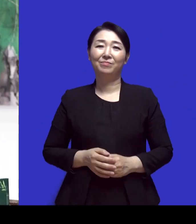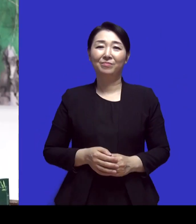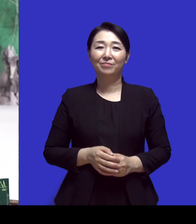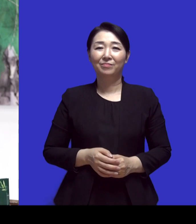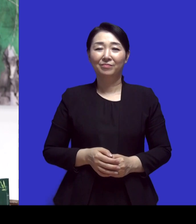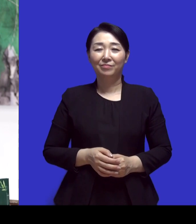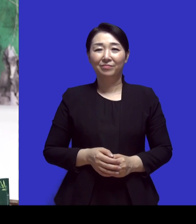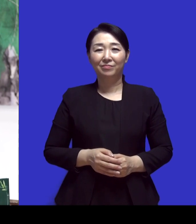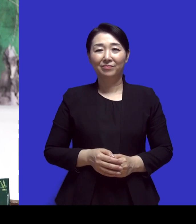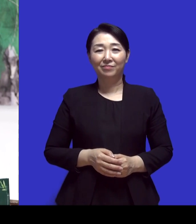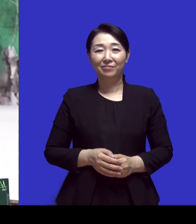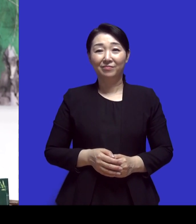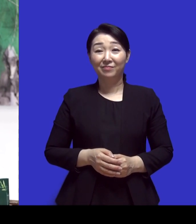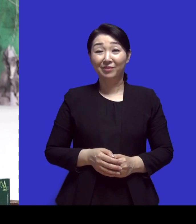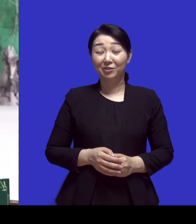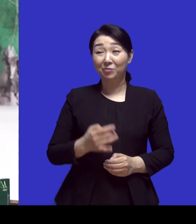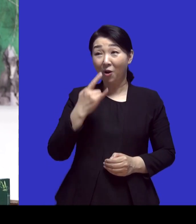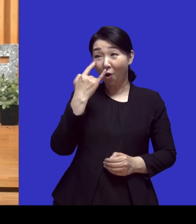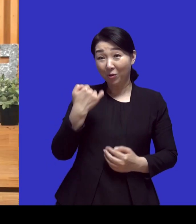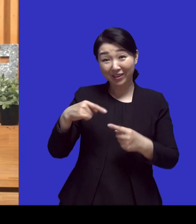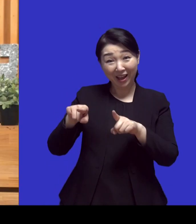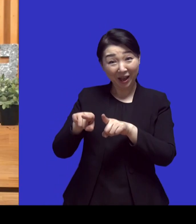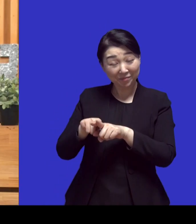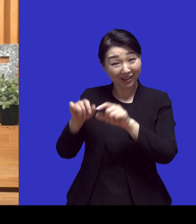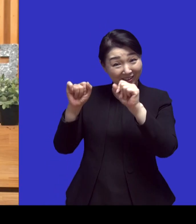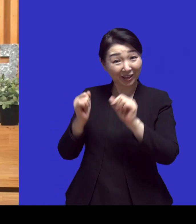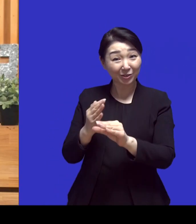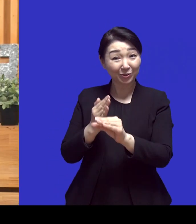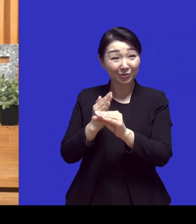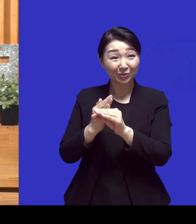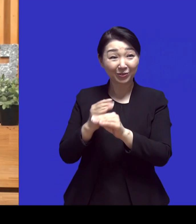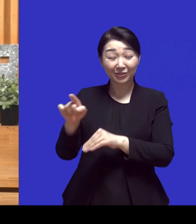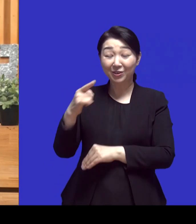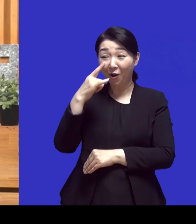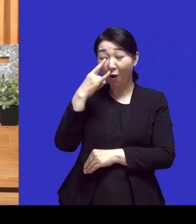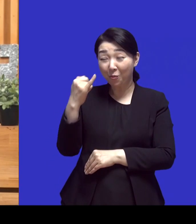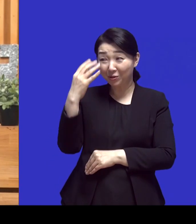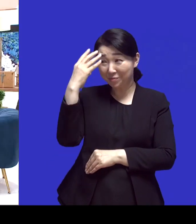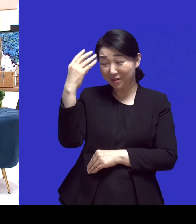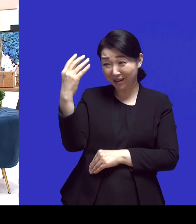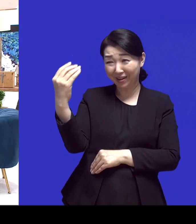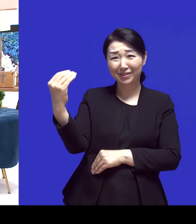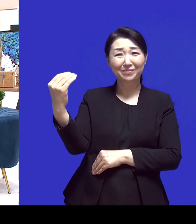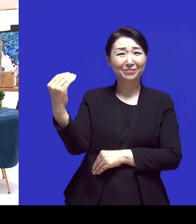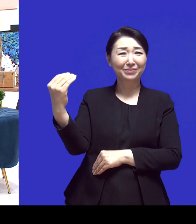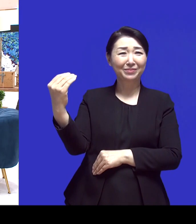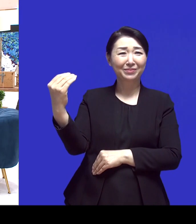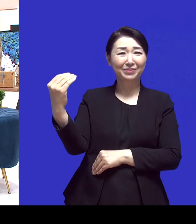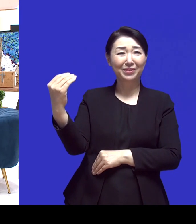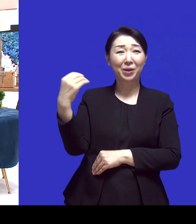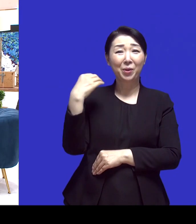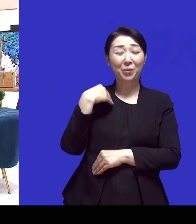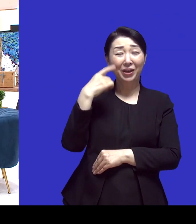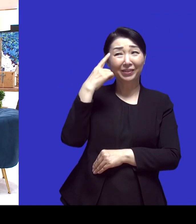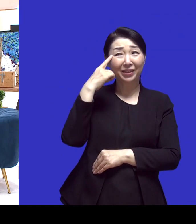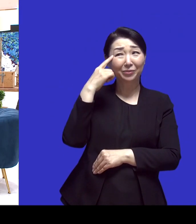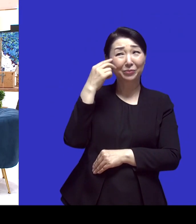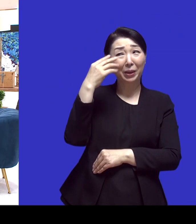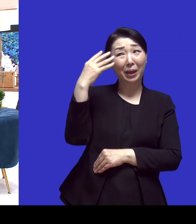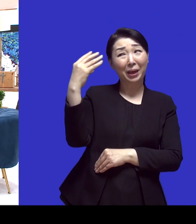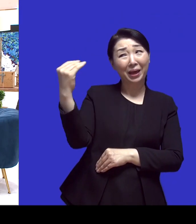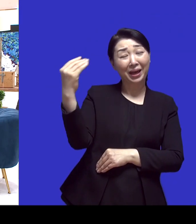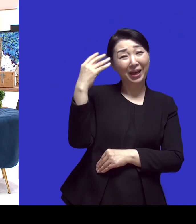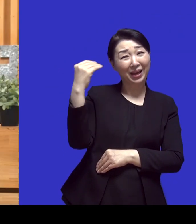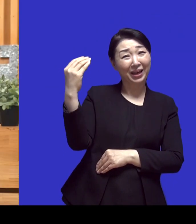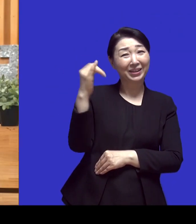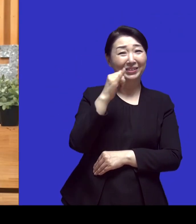사실 어머님도 여기 와 계셔서 제가 어머님이 여기 앉아 계신 게 굉장히 사실은 이게 제 눈 시야에 계속